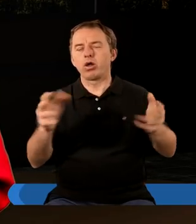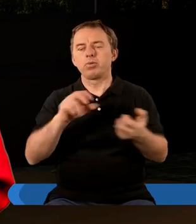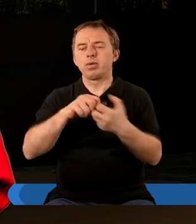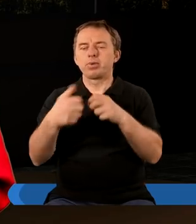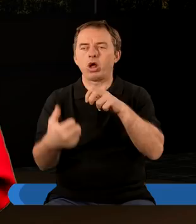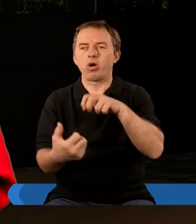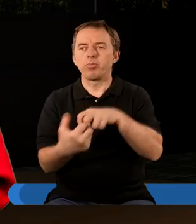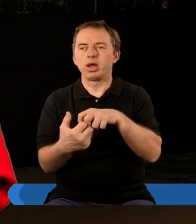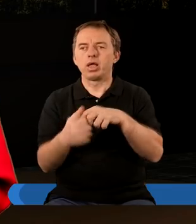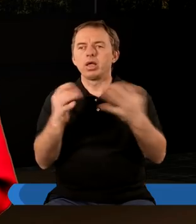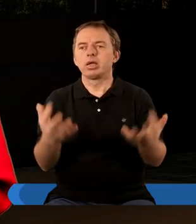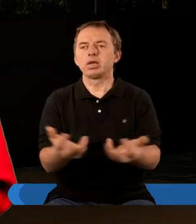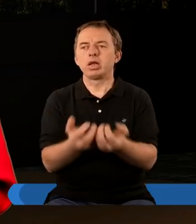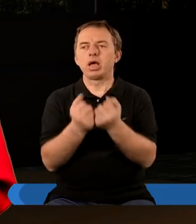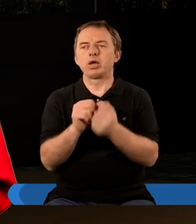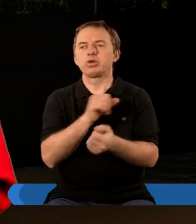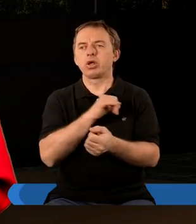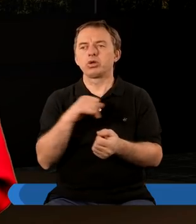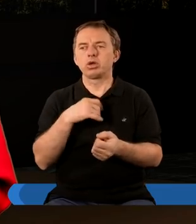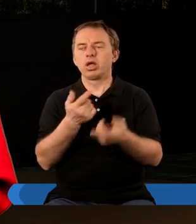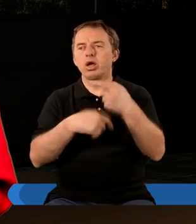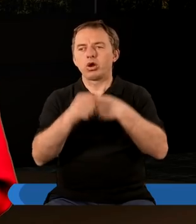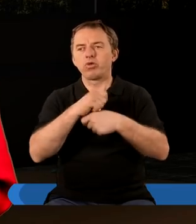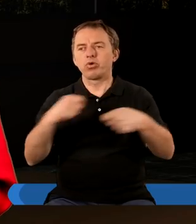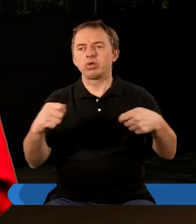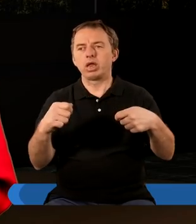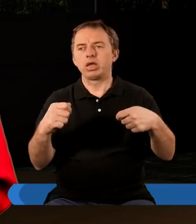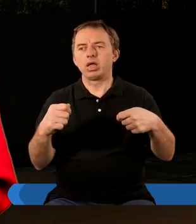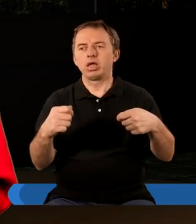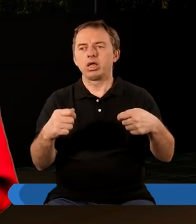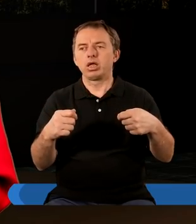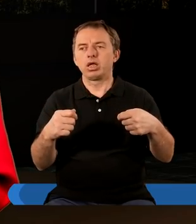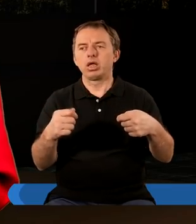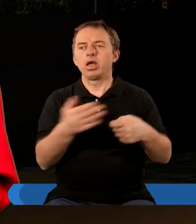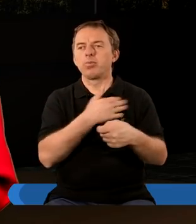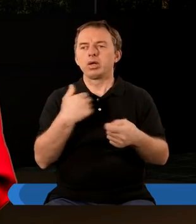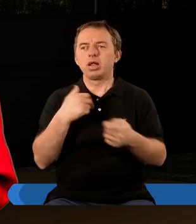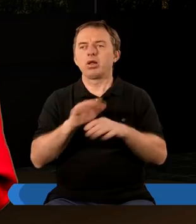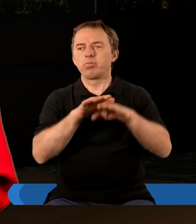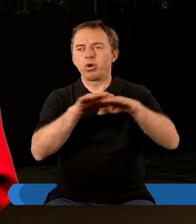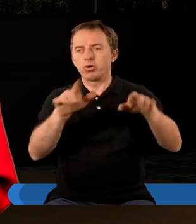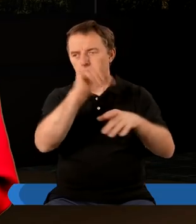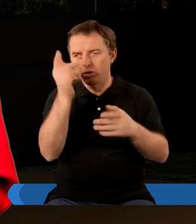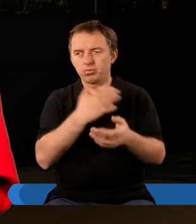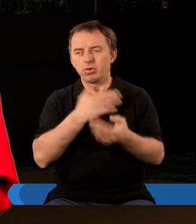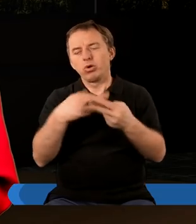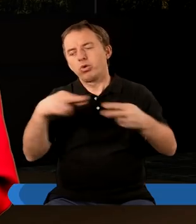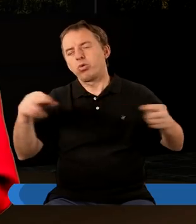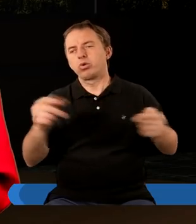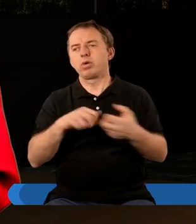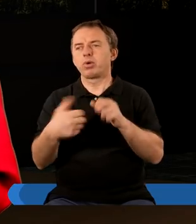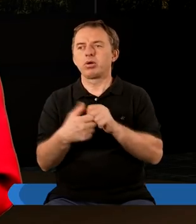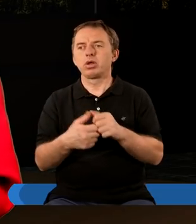problem? Czy znajdzie się rozwiązanie? I my na naszym poziomie ludzkim mamy różne